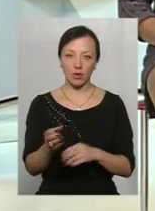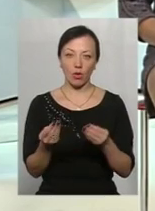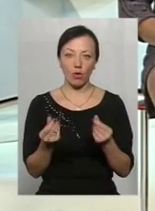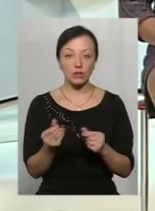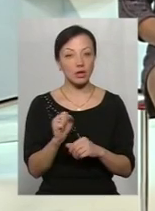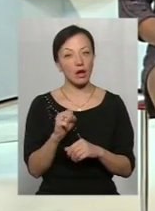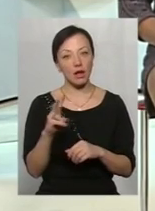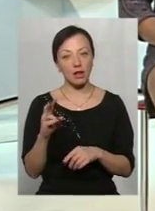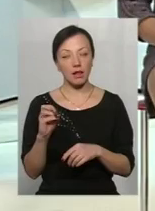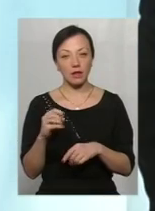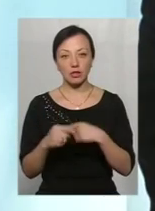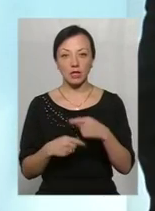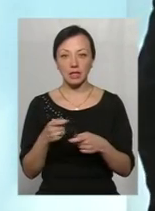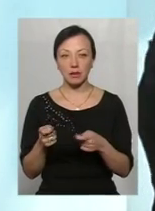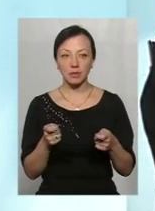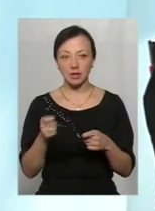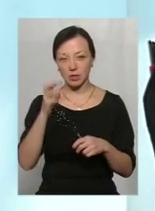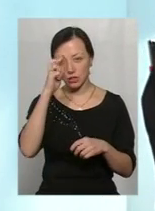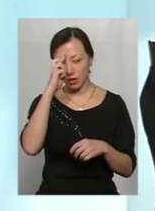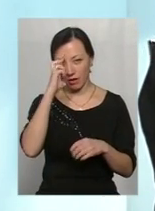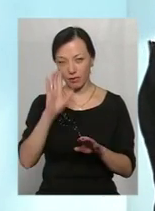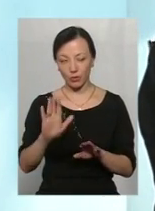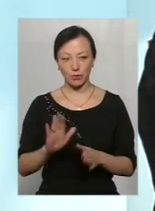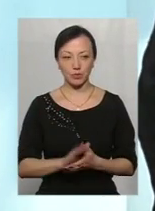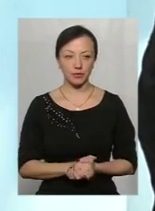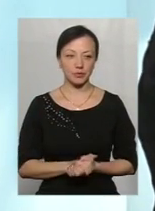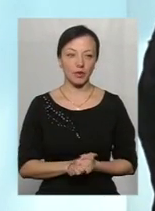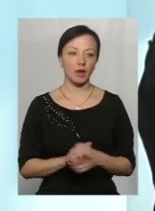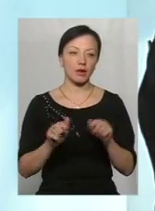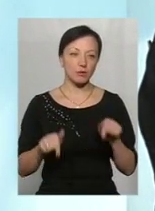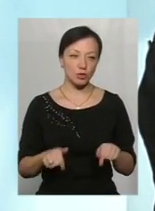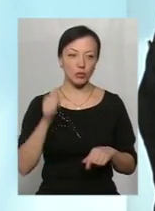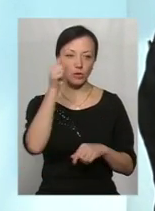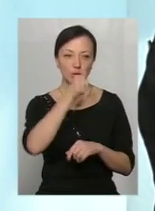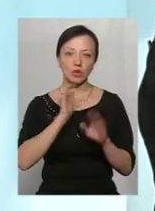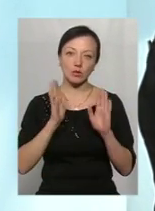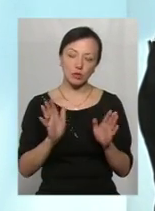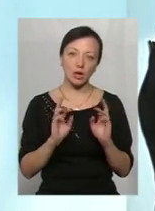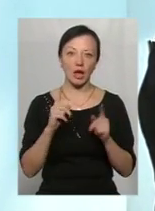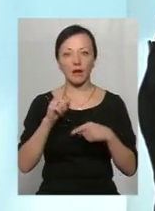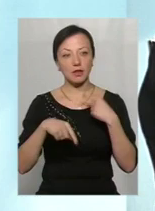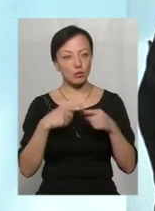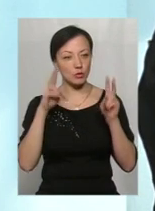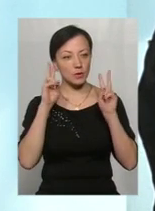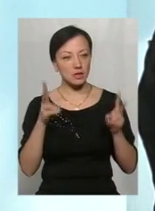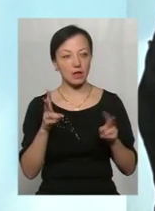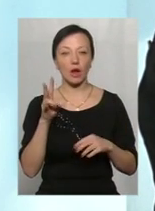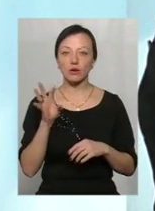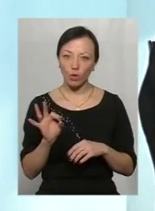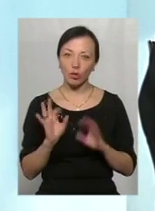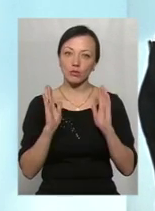кошти, але через адміністрування державою. В цьому році буде, як буде наступного, не знаю. Але буде це